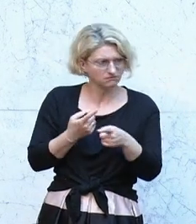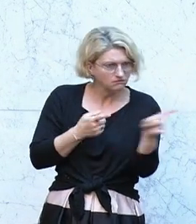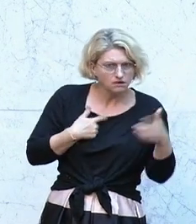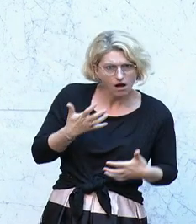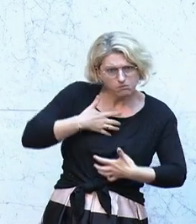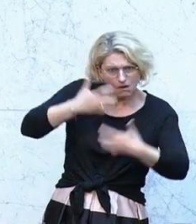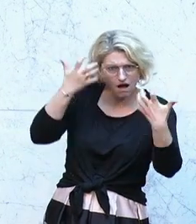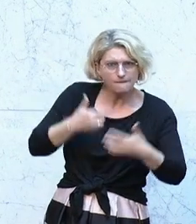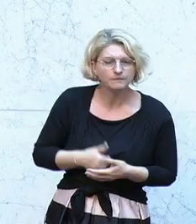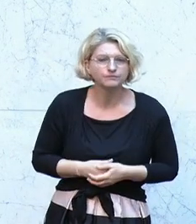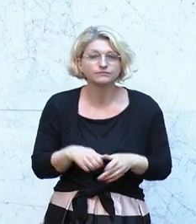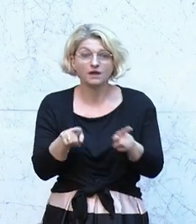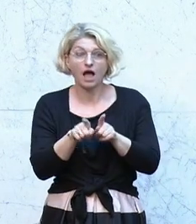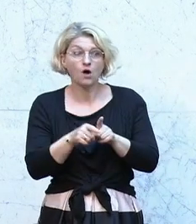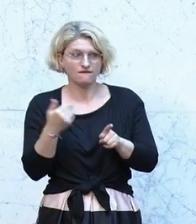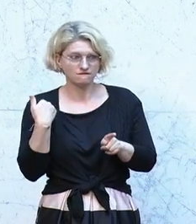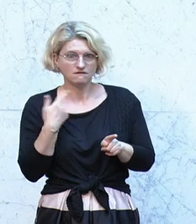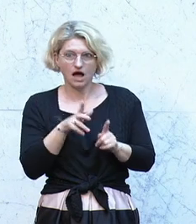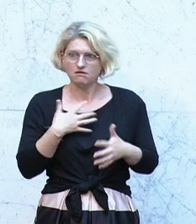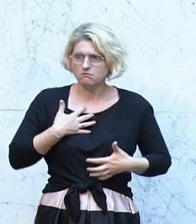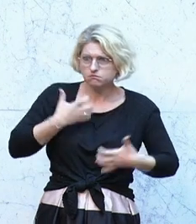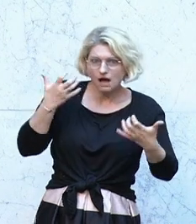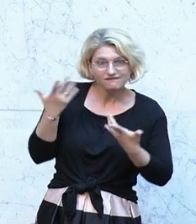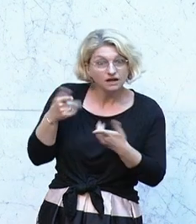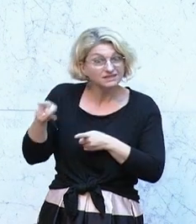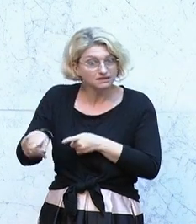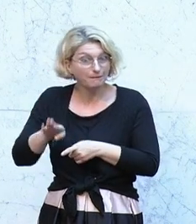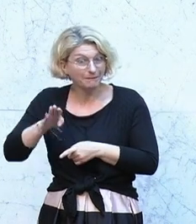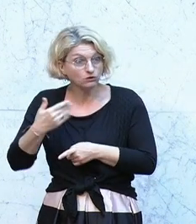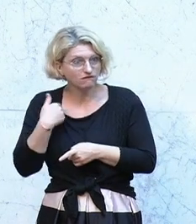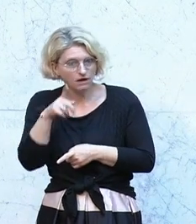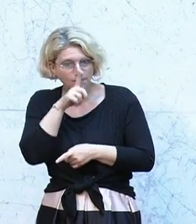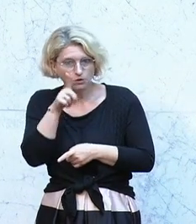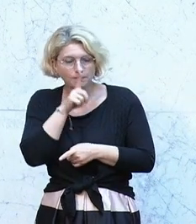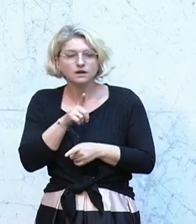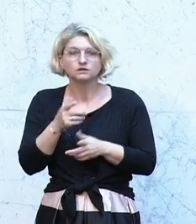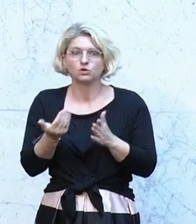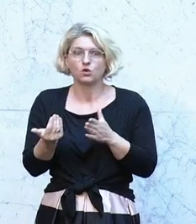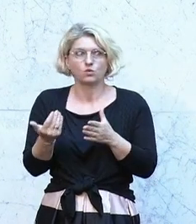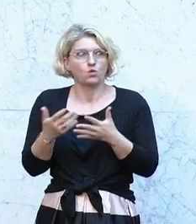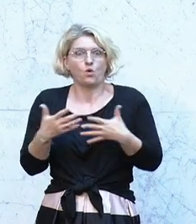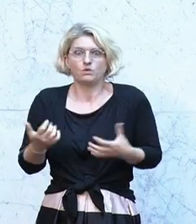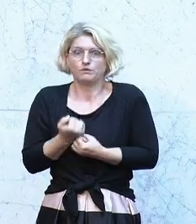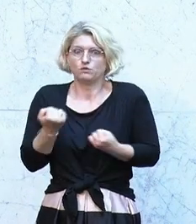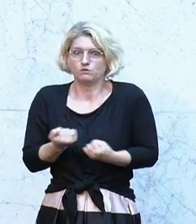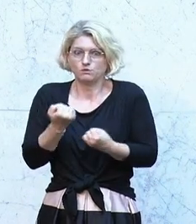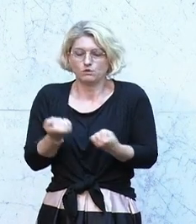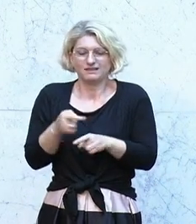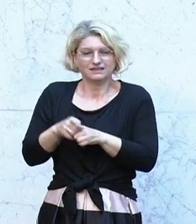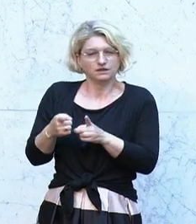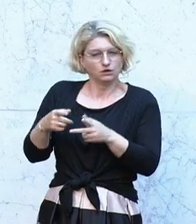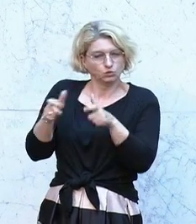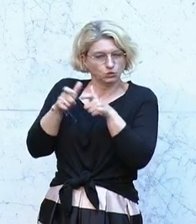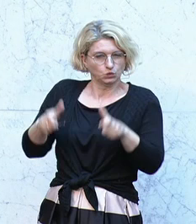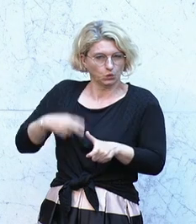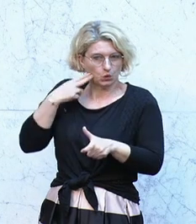Benko mit einem Riesenaufwand versucht hat, die Konsolidierungspflichten eines Konzernen mit